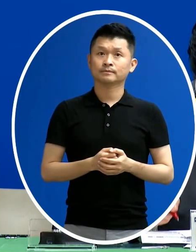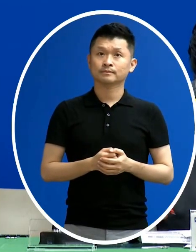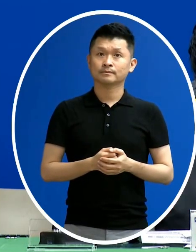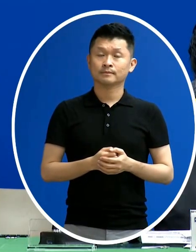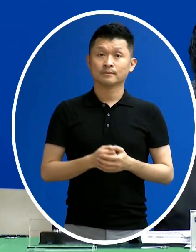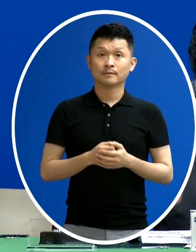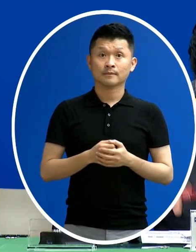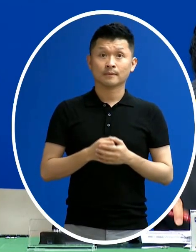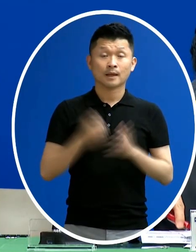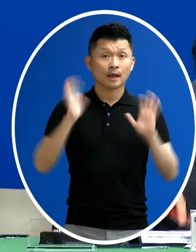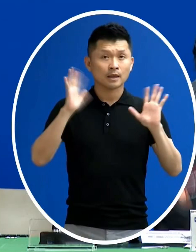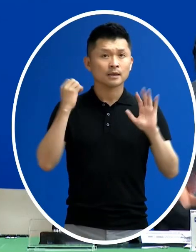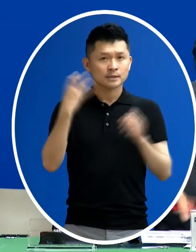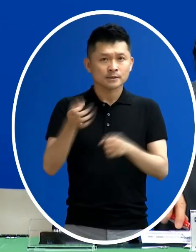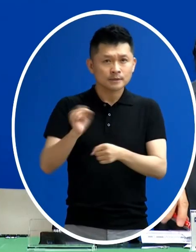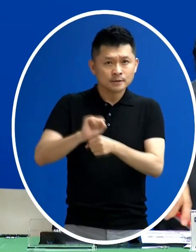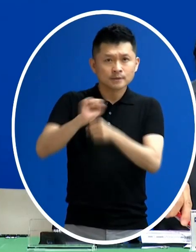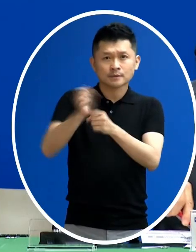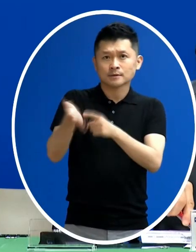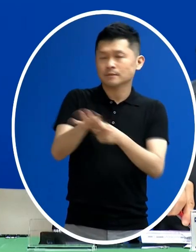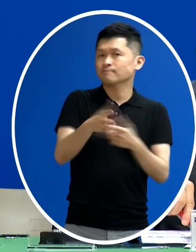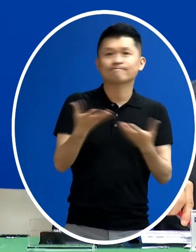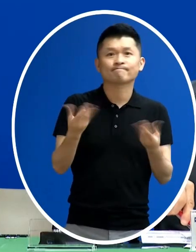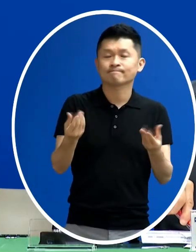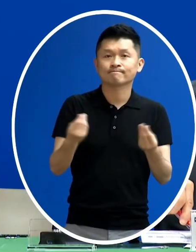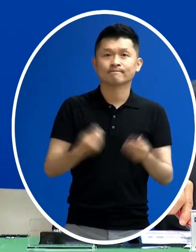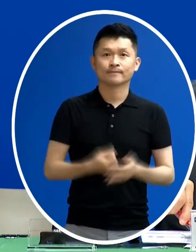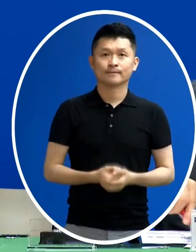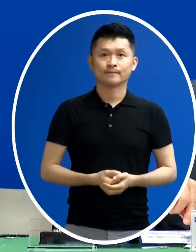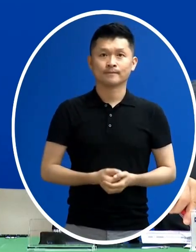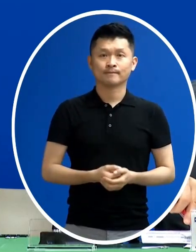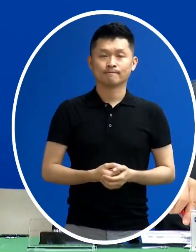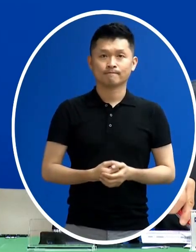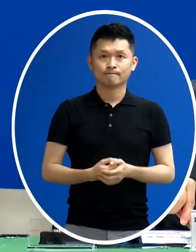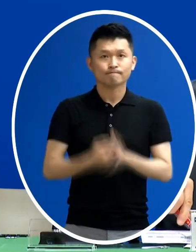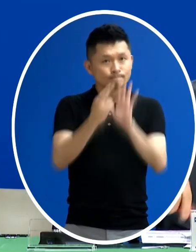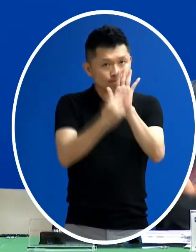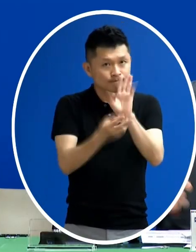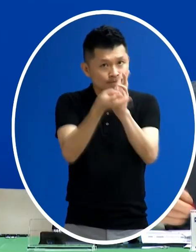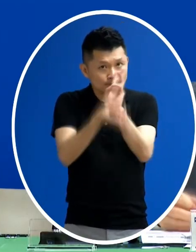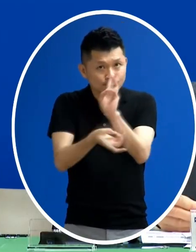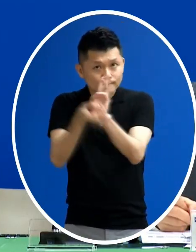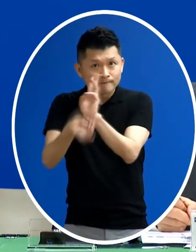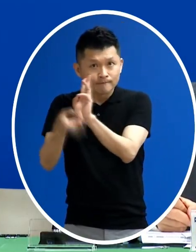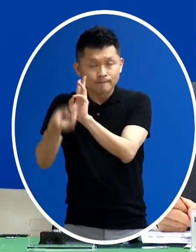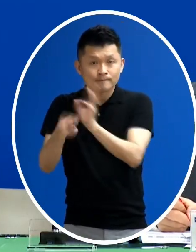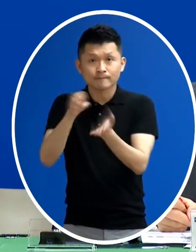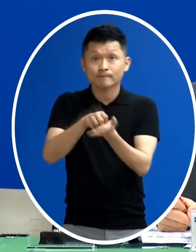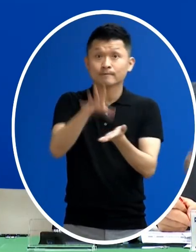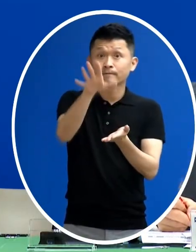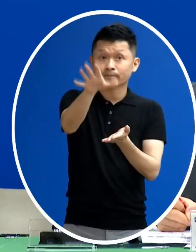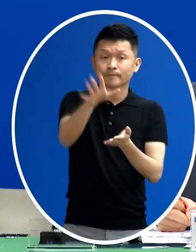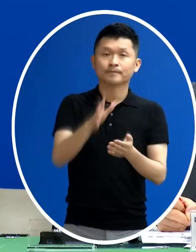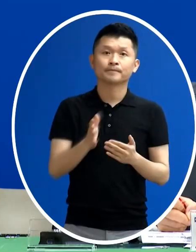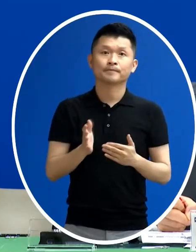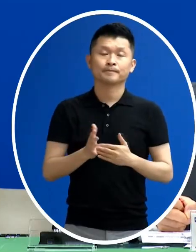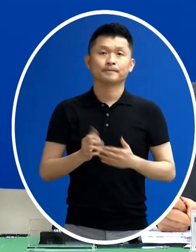新增的死亡病例 所以跟大家做這個病例這邊的一個上述的一個報告